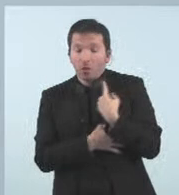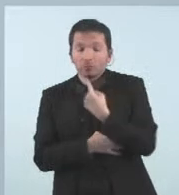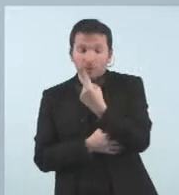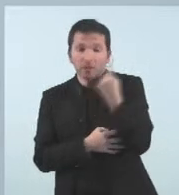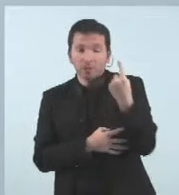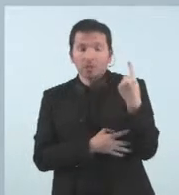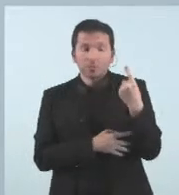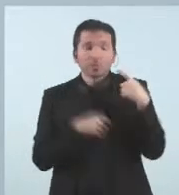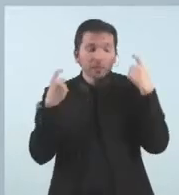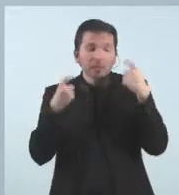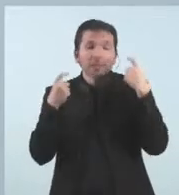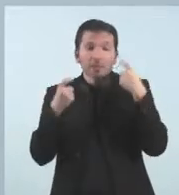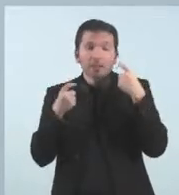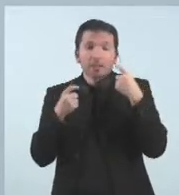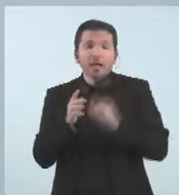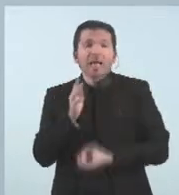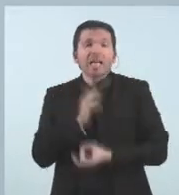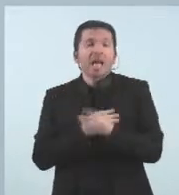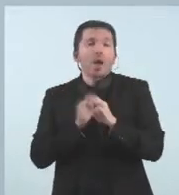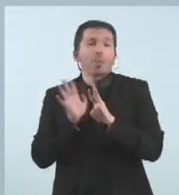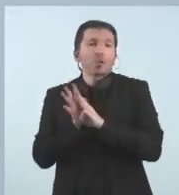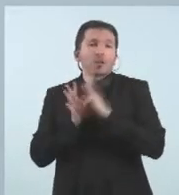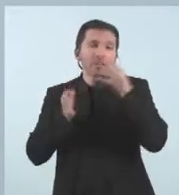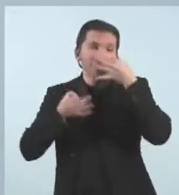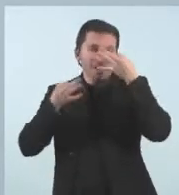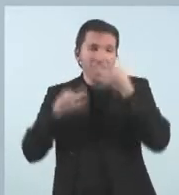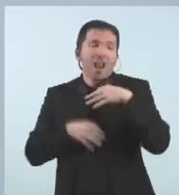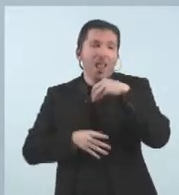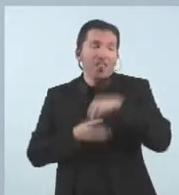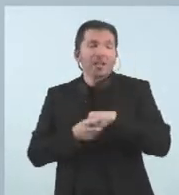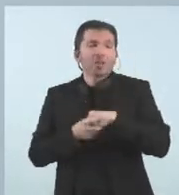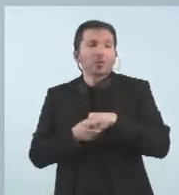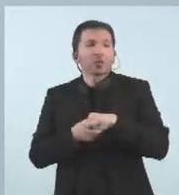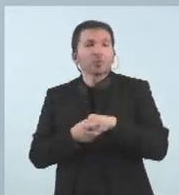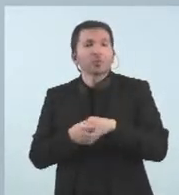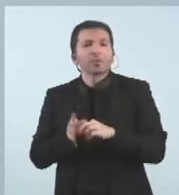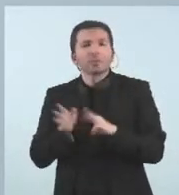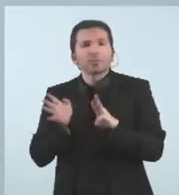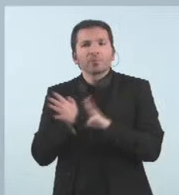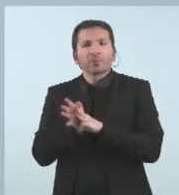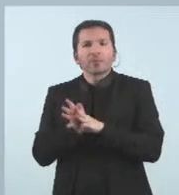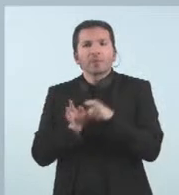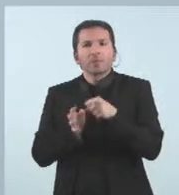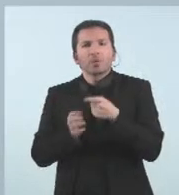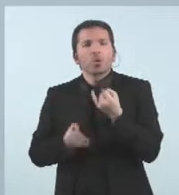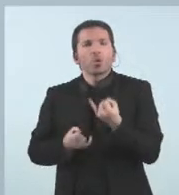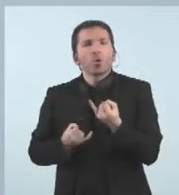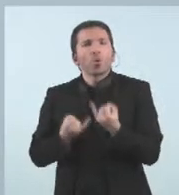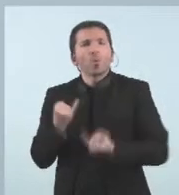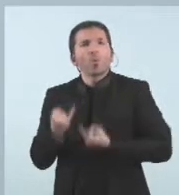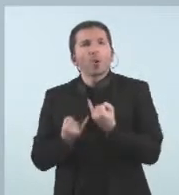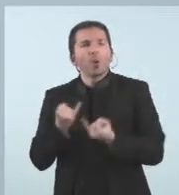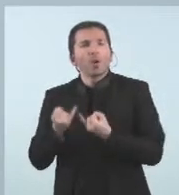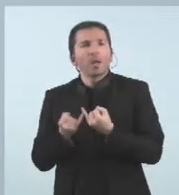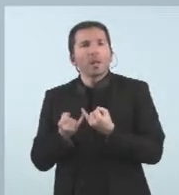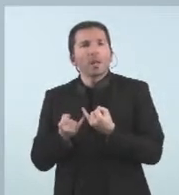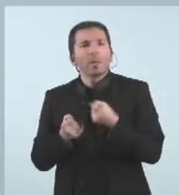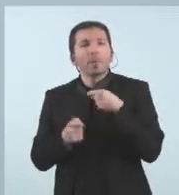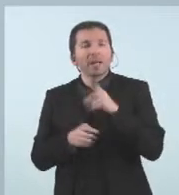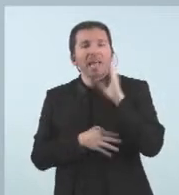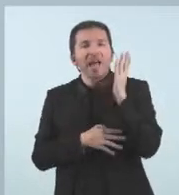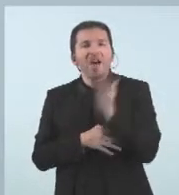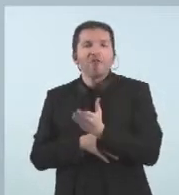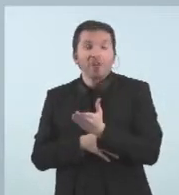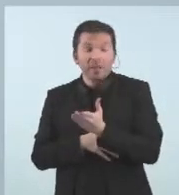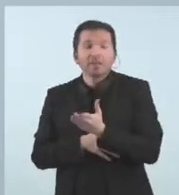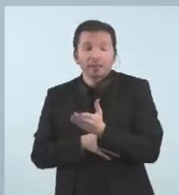pragmatisme i tirar endavant projectes amb un problema molt complicat que afecta molts ciutadans, com és el de l'increment